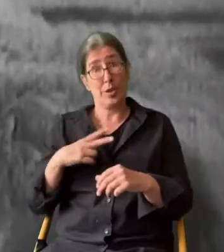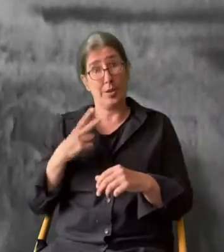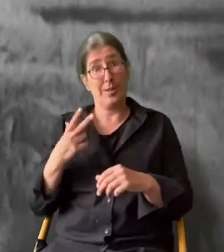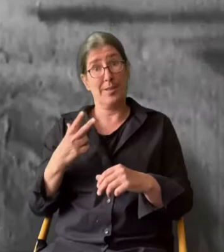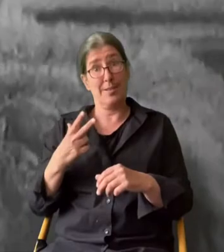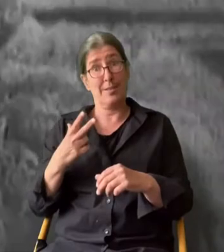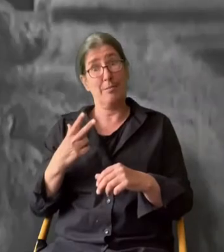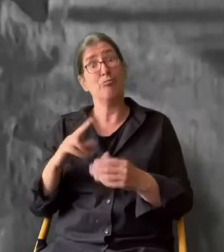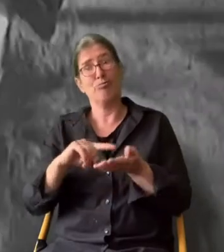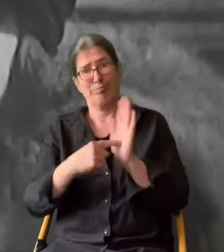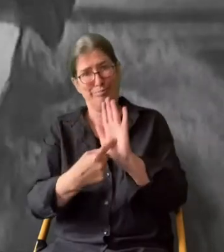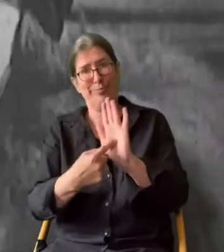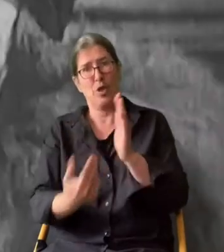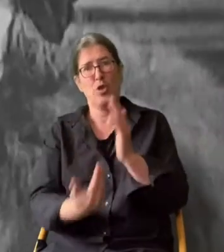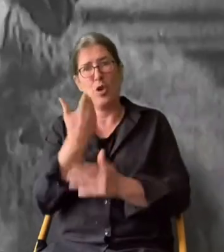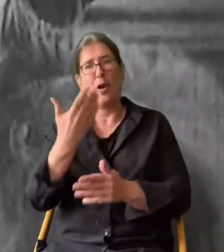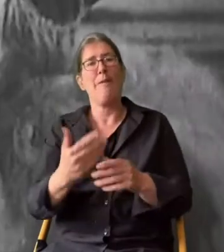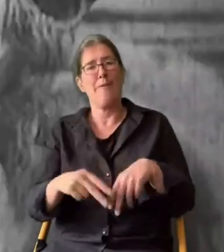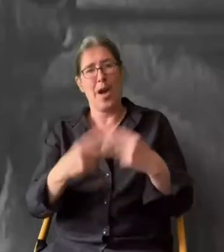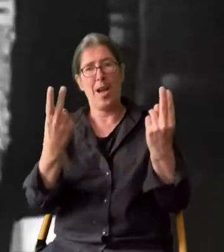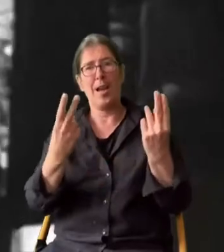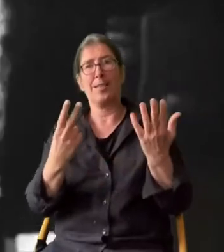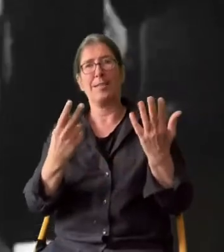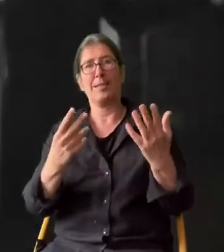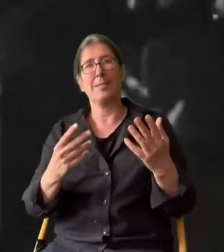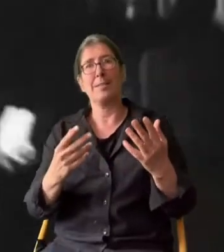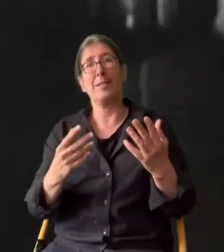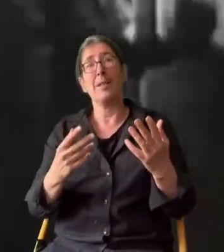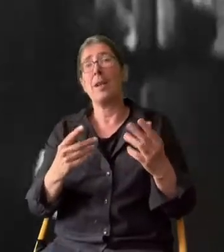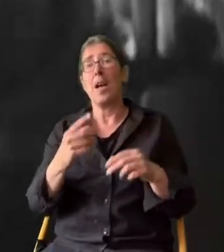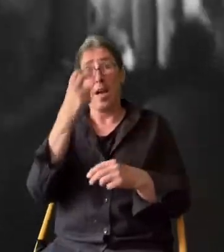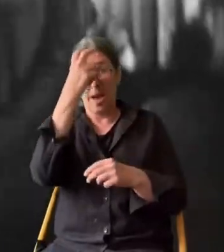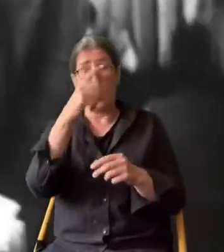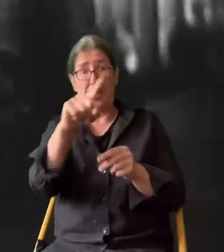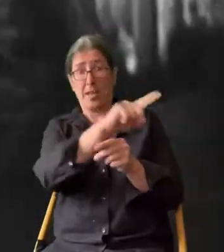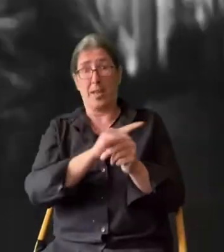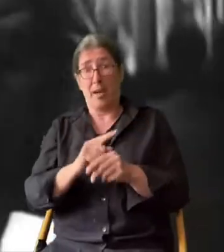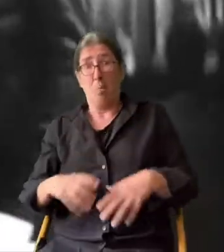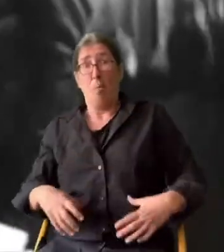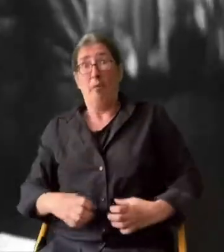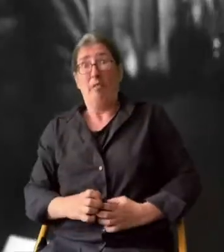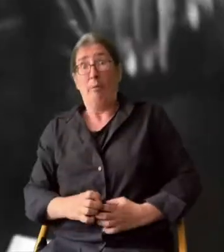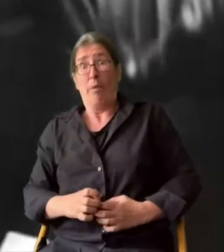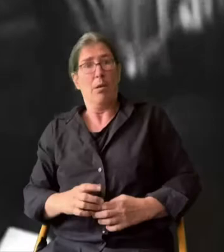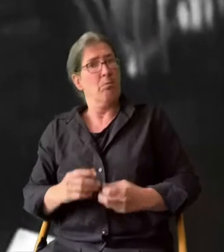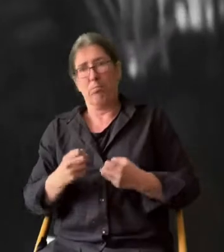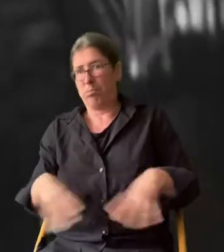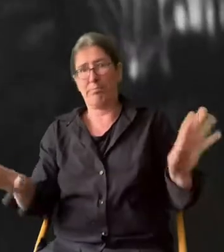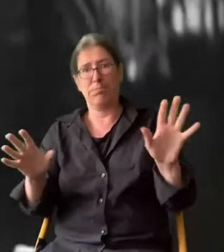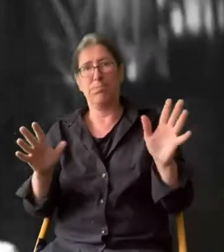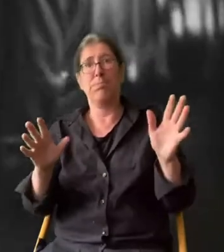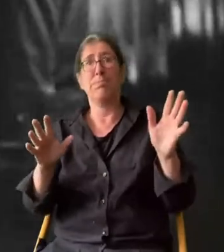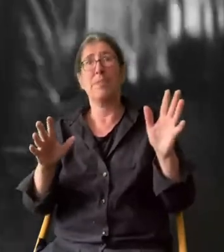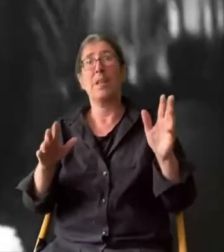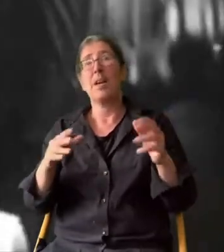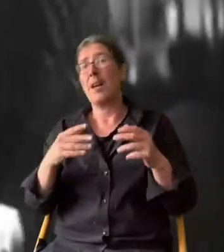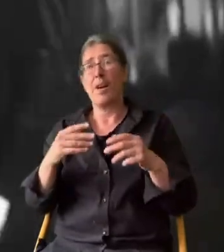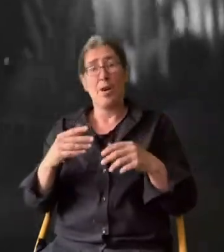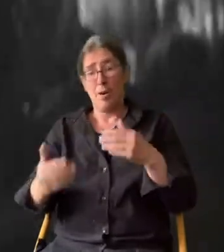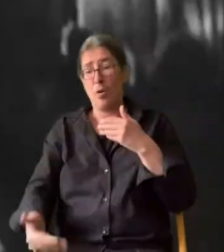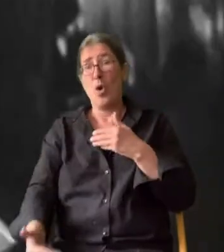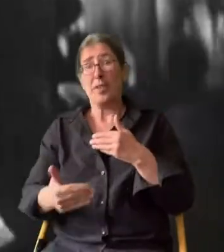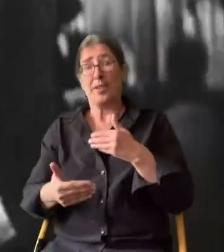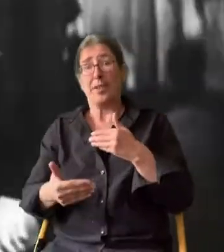Die Mode unterstreicht die neuen Freiheiten. Das Wespen-Tayen-Korsett der Kaiserzeit fällt. Die